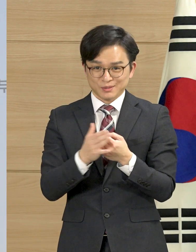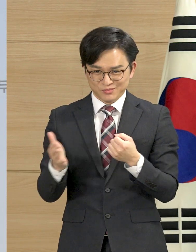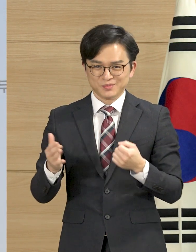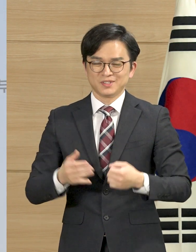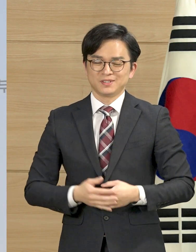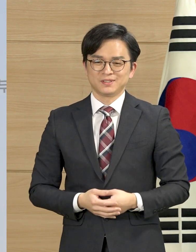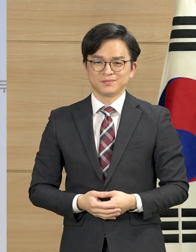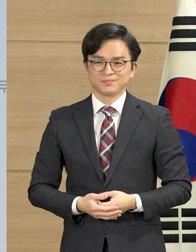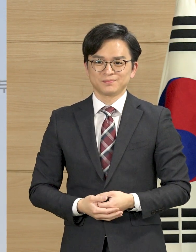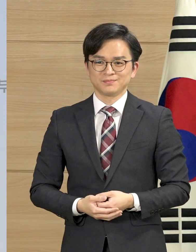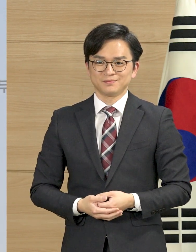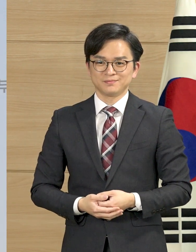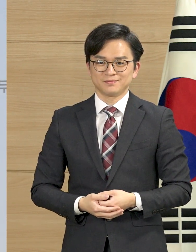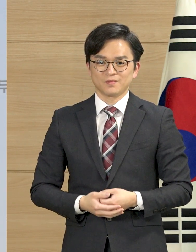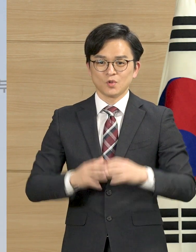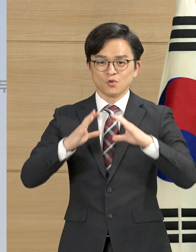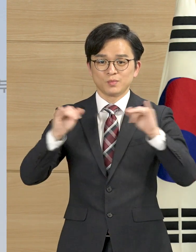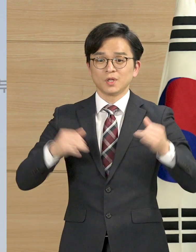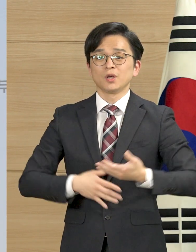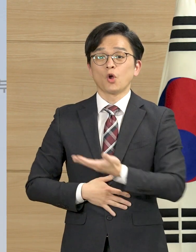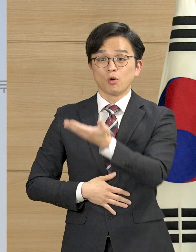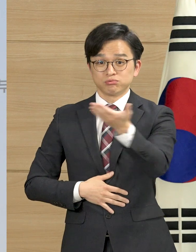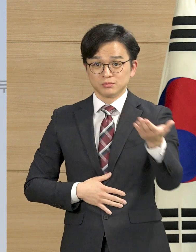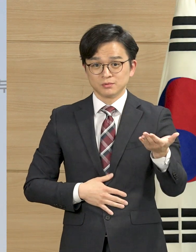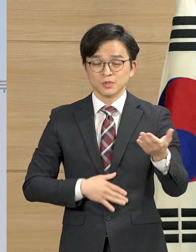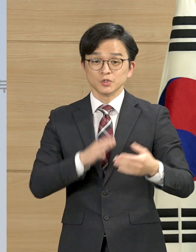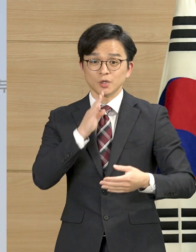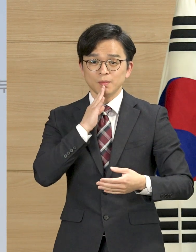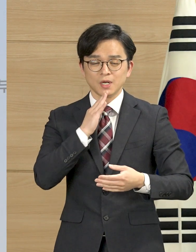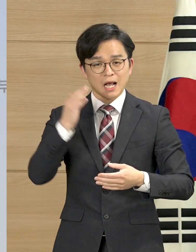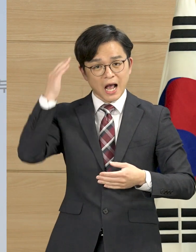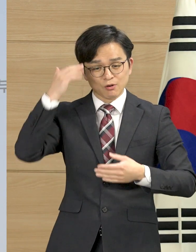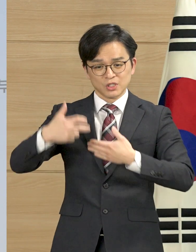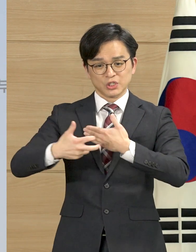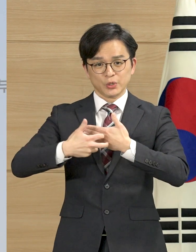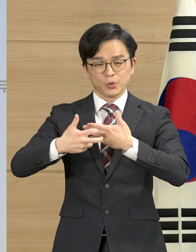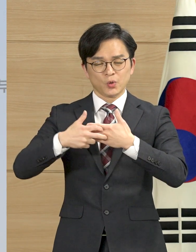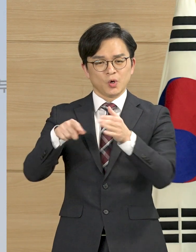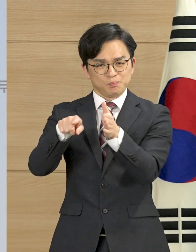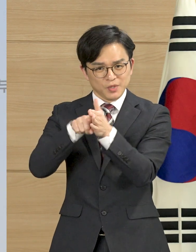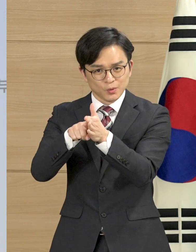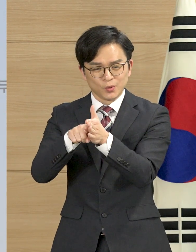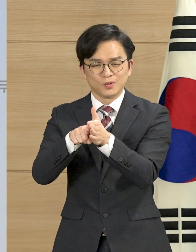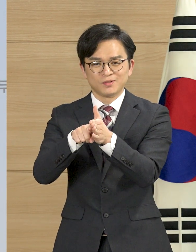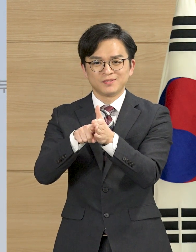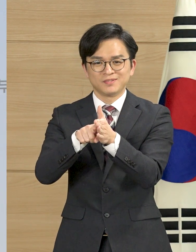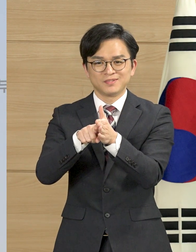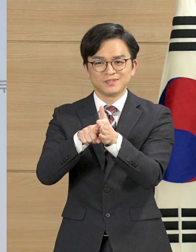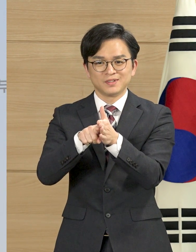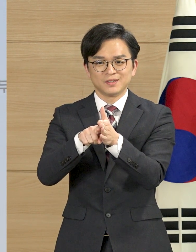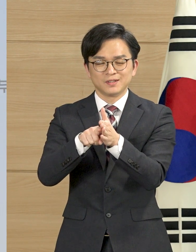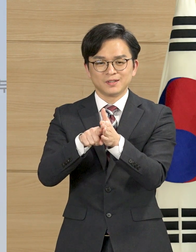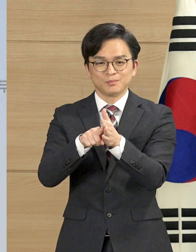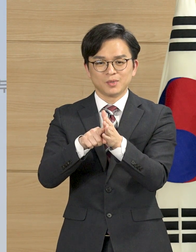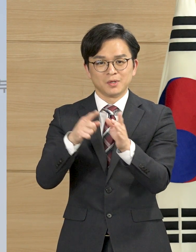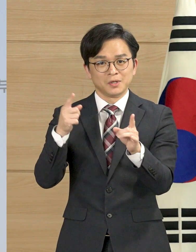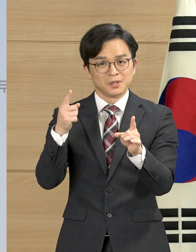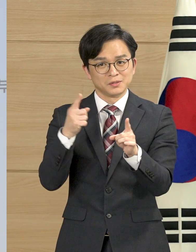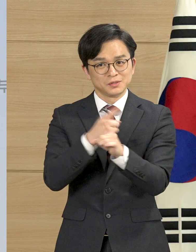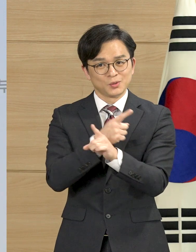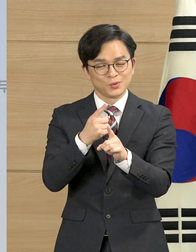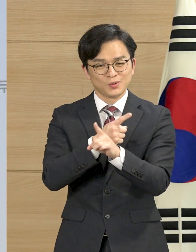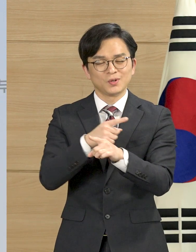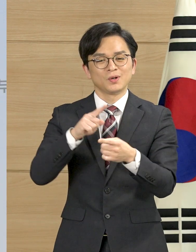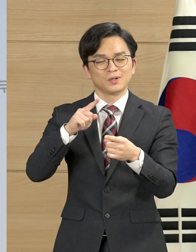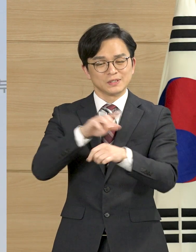세계 최고의 수준입니다. 국민들께서는 자부심을 가지고 우리의 의료체계를 믿으시고 치료능력에